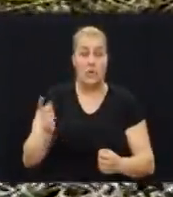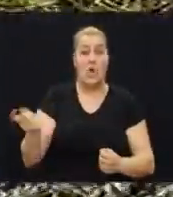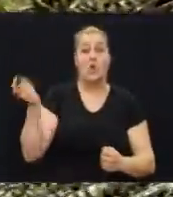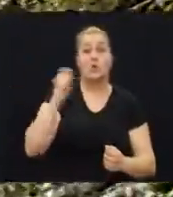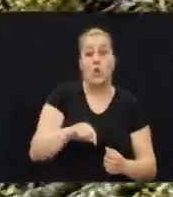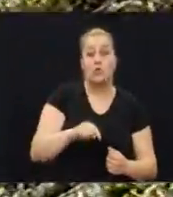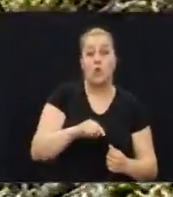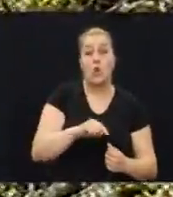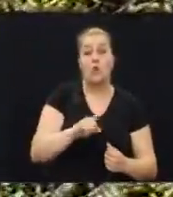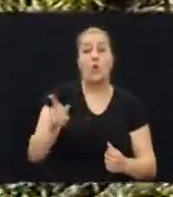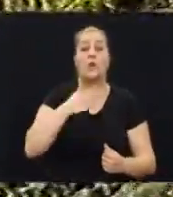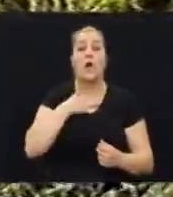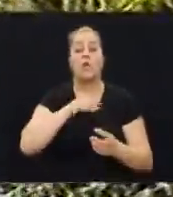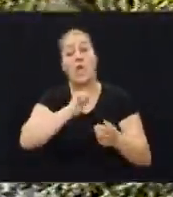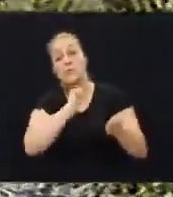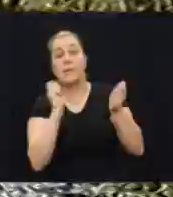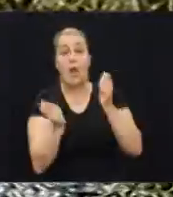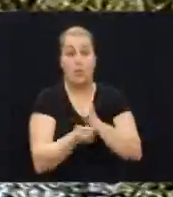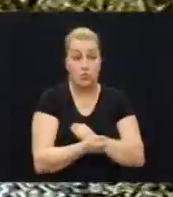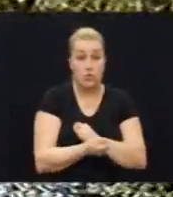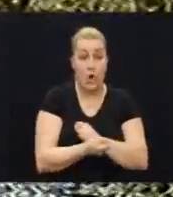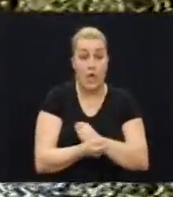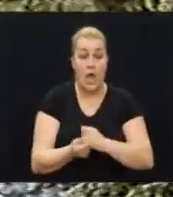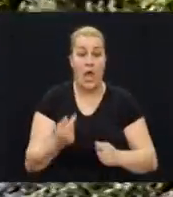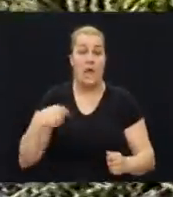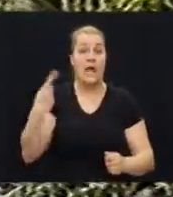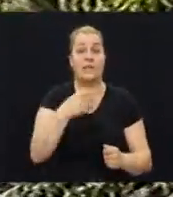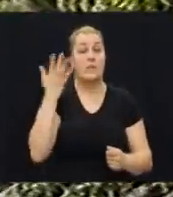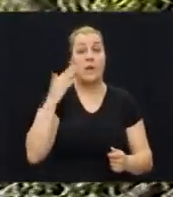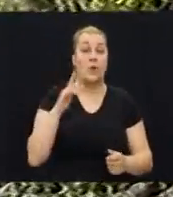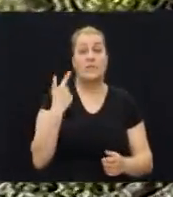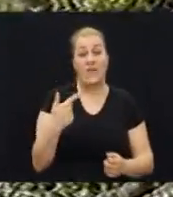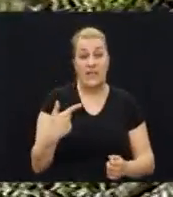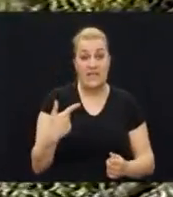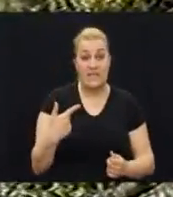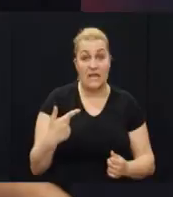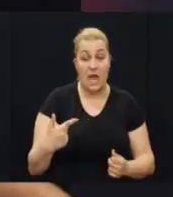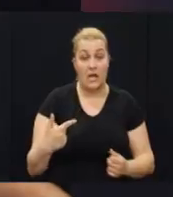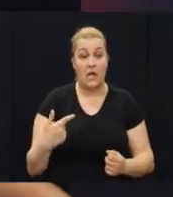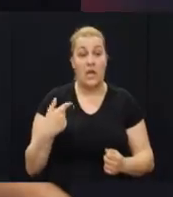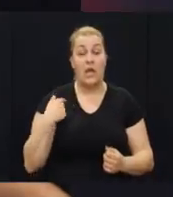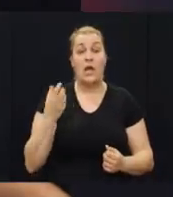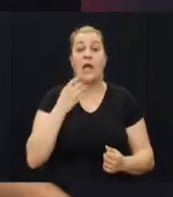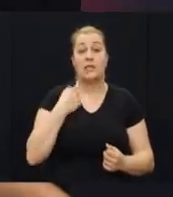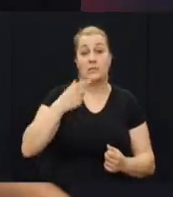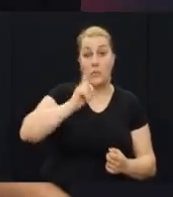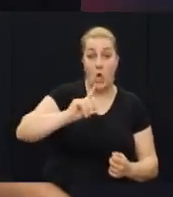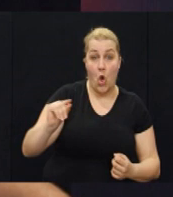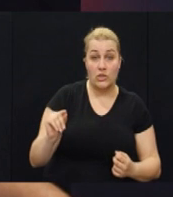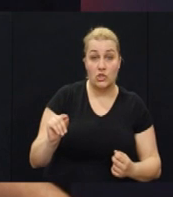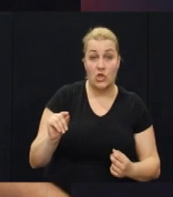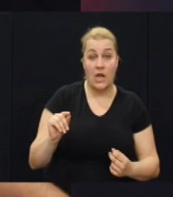došla je do isto našeg preustroja nas je bilo u nekih dvadesetak i tad moram spomenuti kad smo odšli